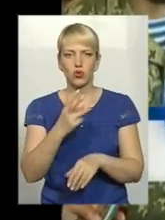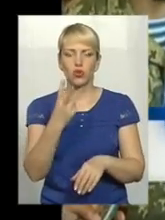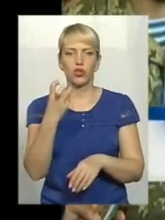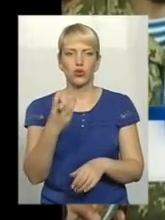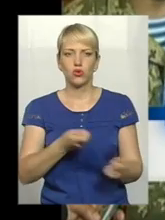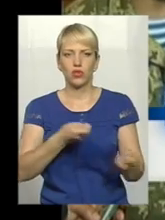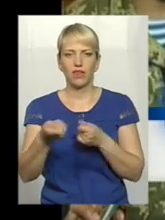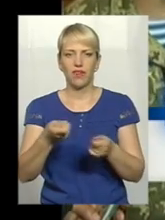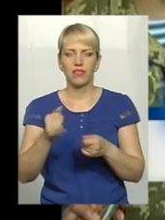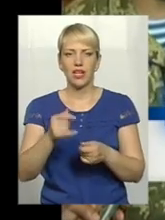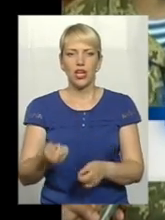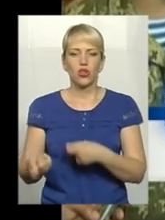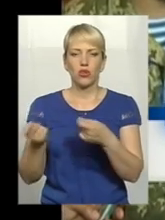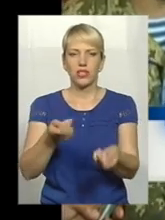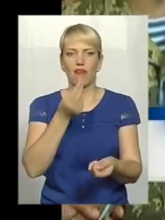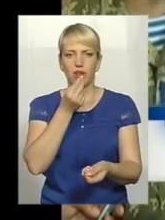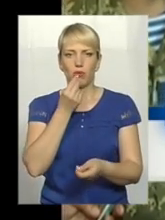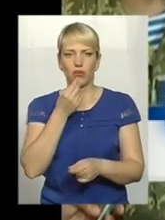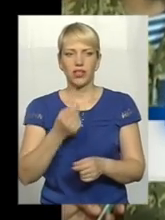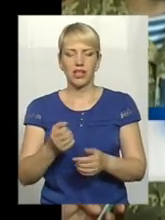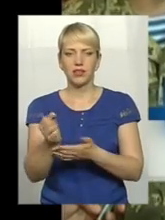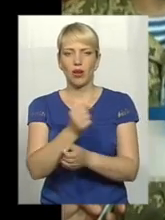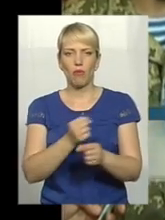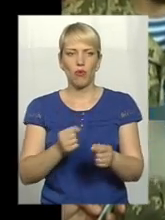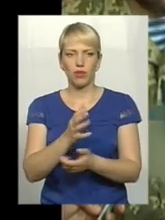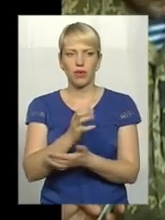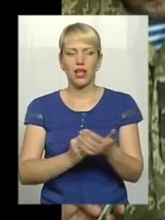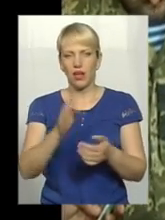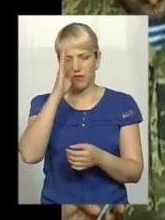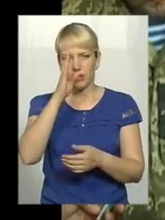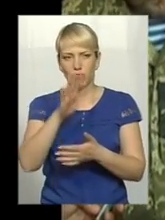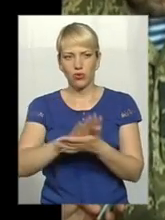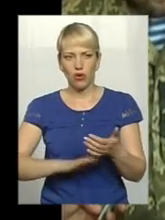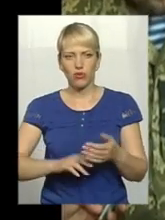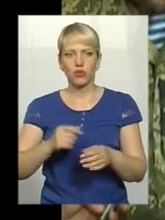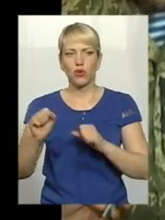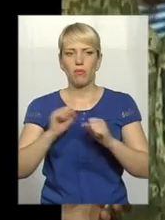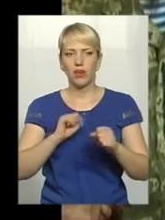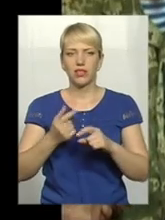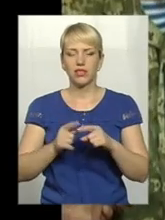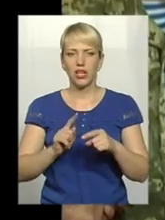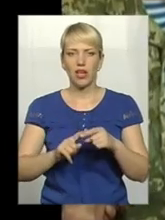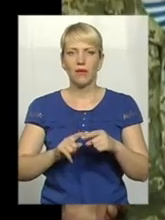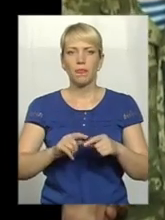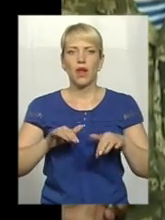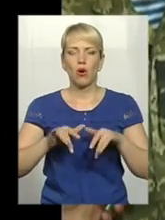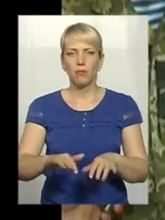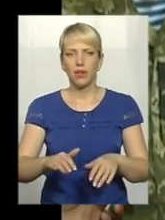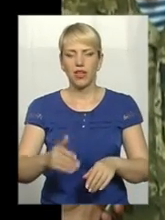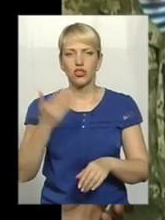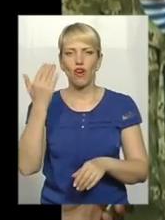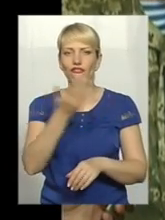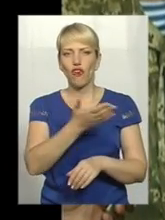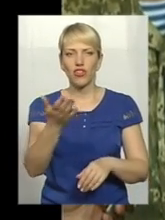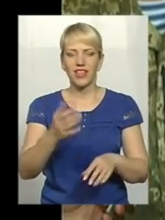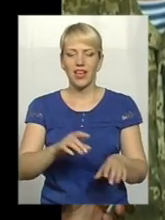доставили їм провіант, весь там боєприпаси. продовжував командувати операцією, вони виїжджали звідти на